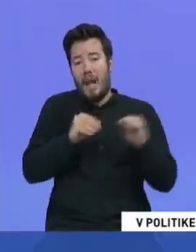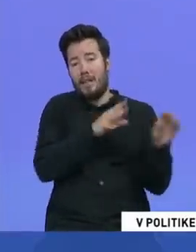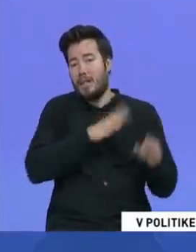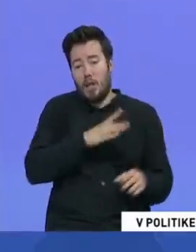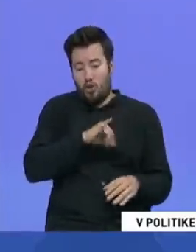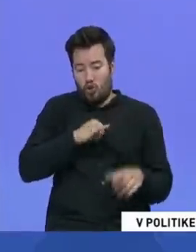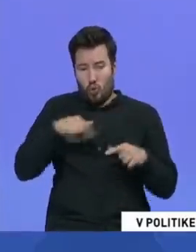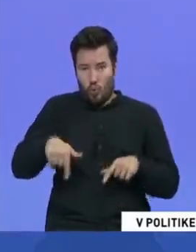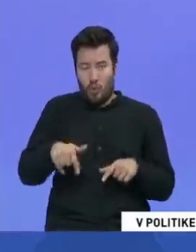vnúcoval migrantov z týchto krajín.